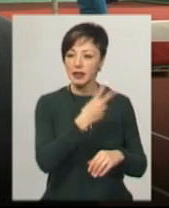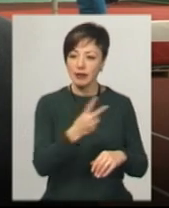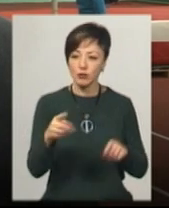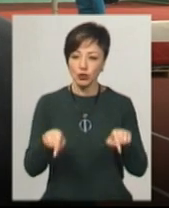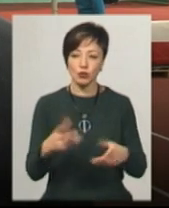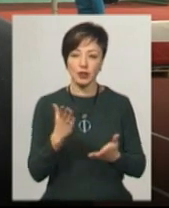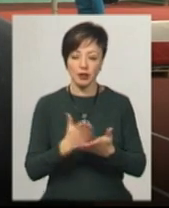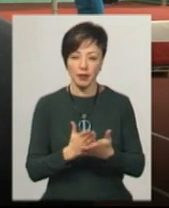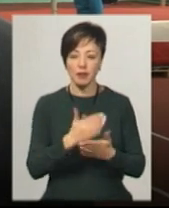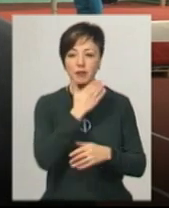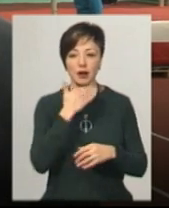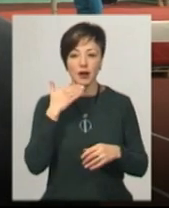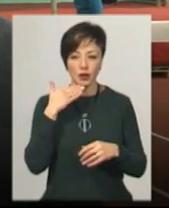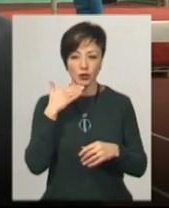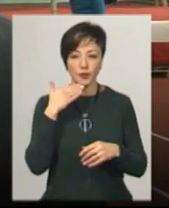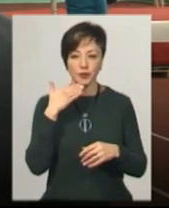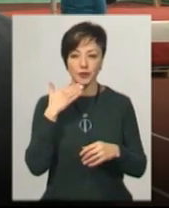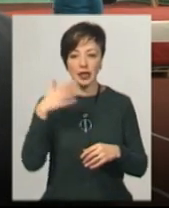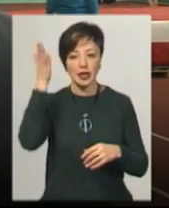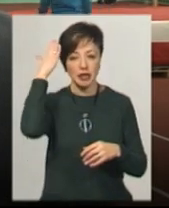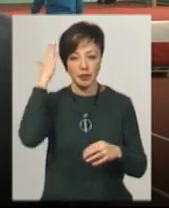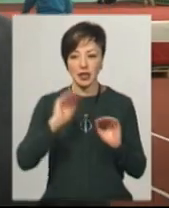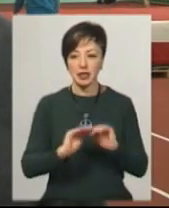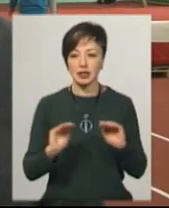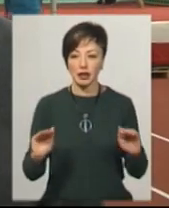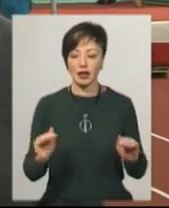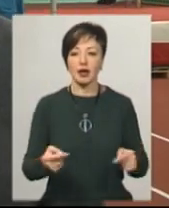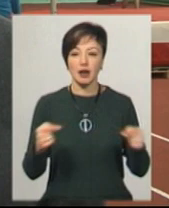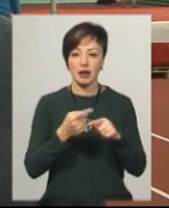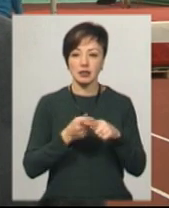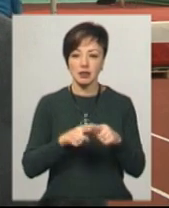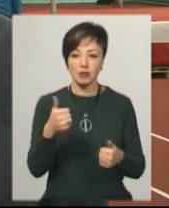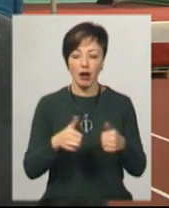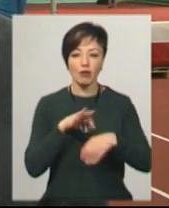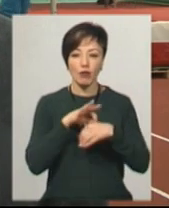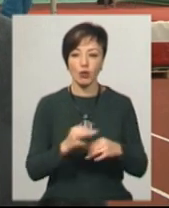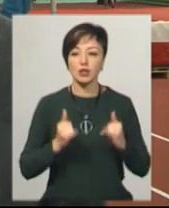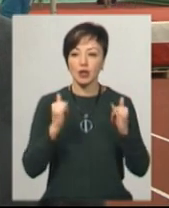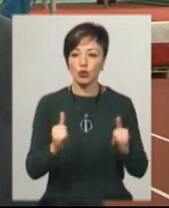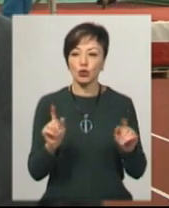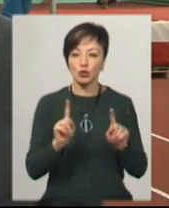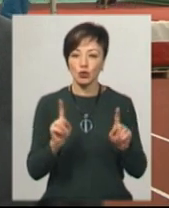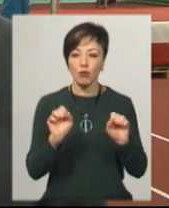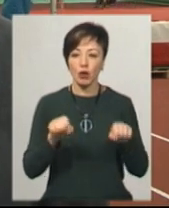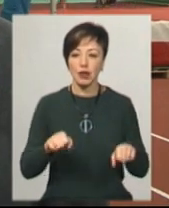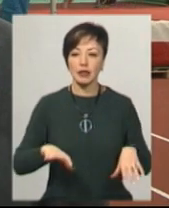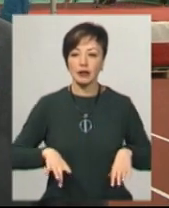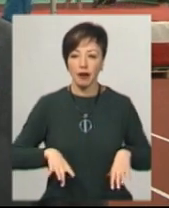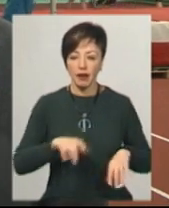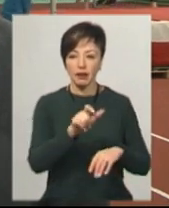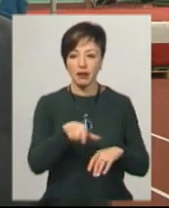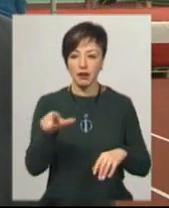тут є багато дуже здібних дітей. Якраз ці змагання проводяться для того, щоб могли тренери